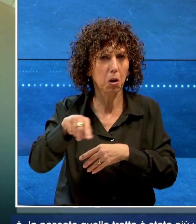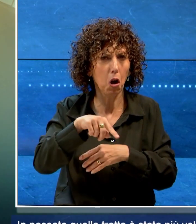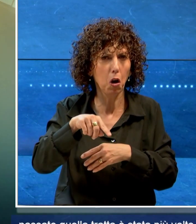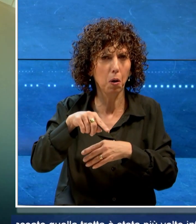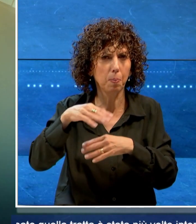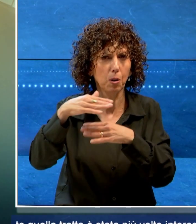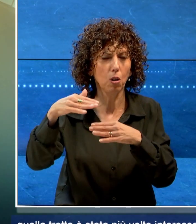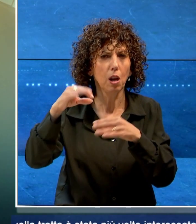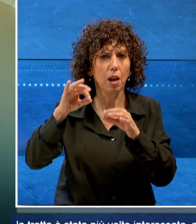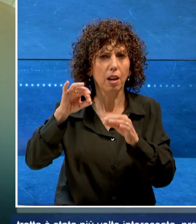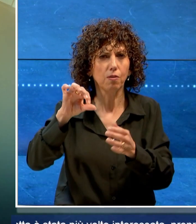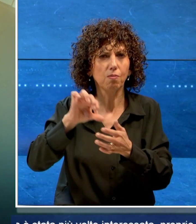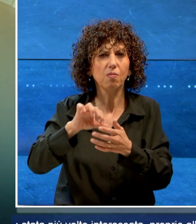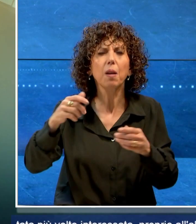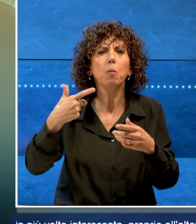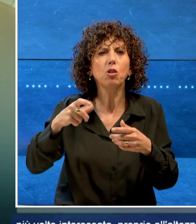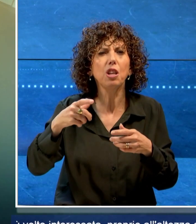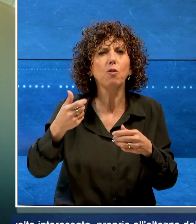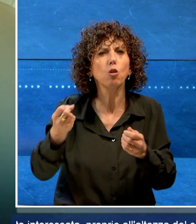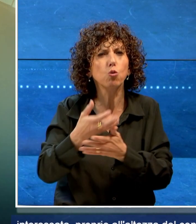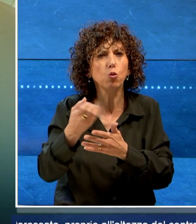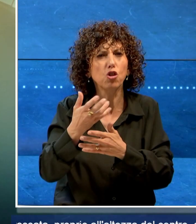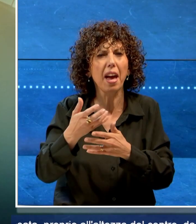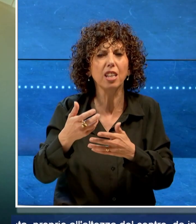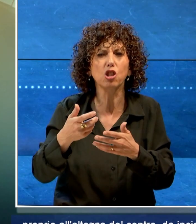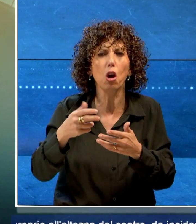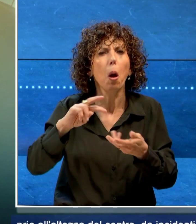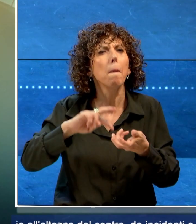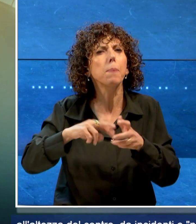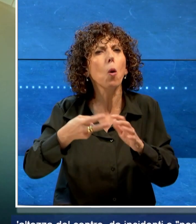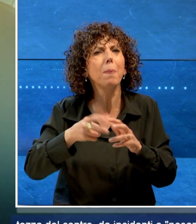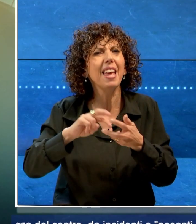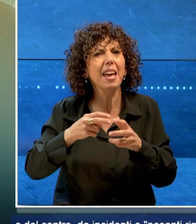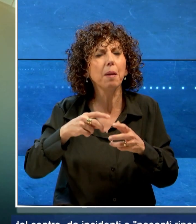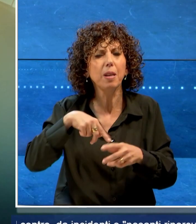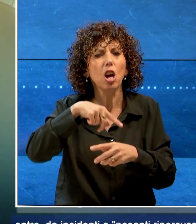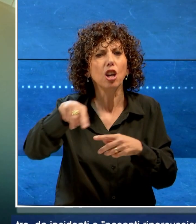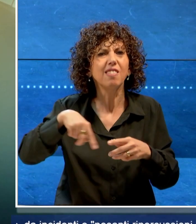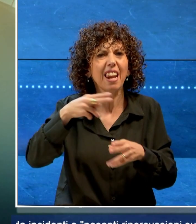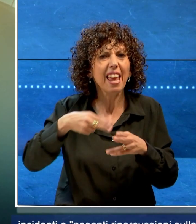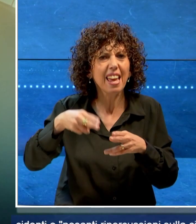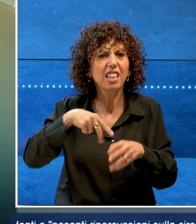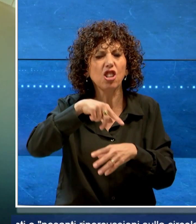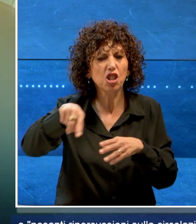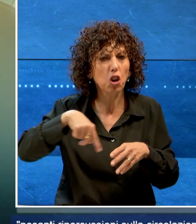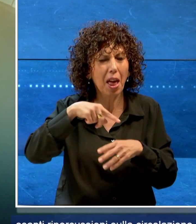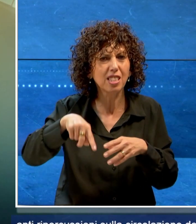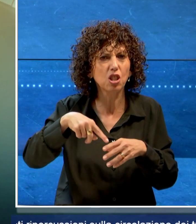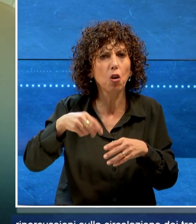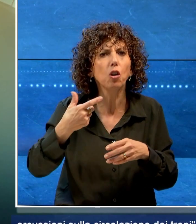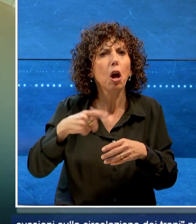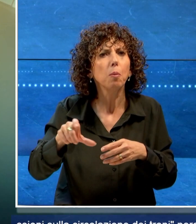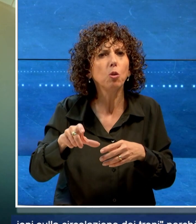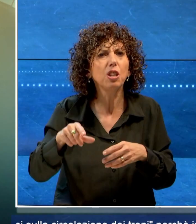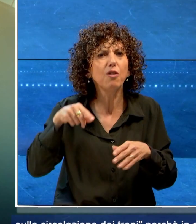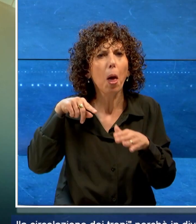all'altezza del centro, da incidenti e pesanti ripercussioni sulla circolazione dei treni, perché in diversi casi